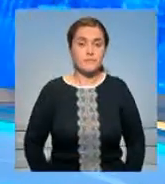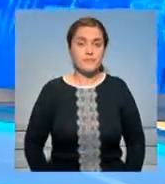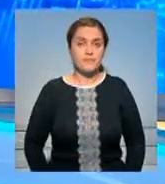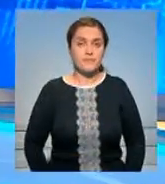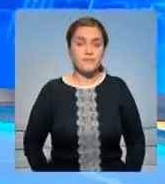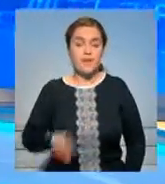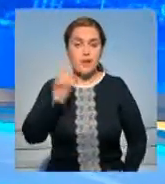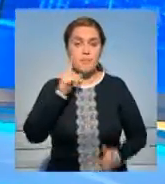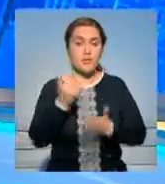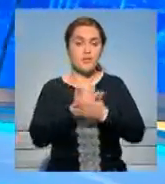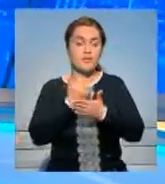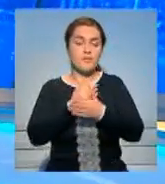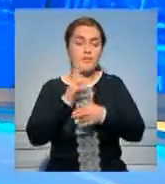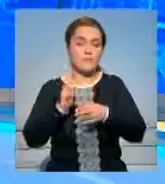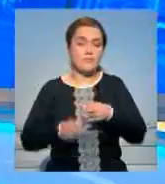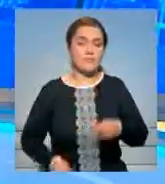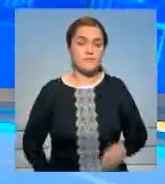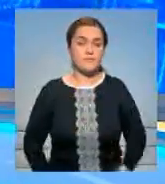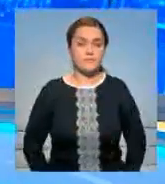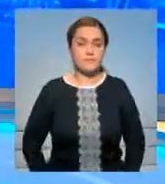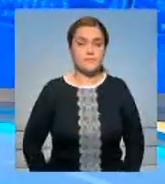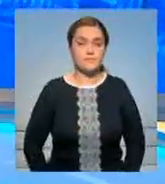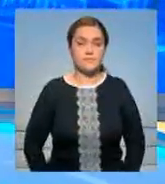На этом пока все. Увидимся в 20.00.